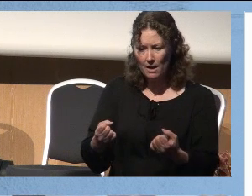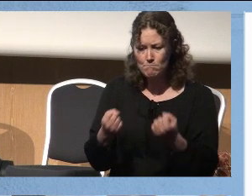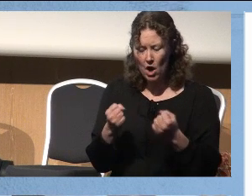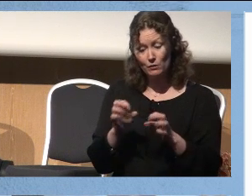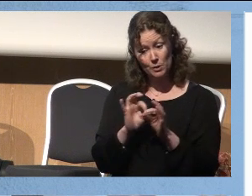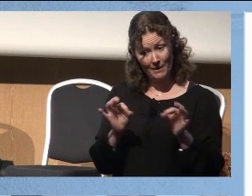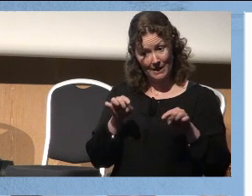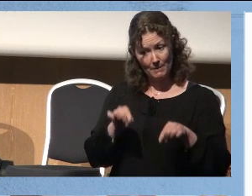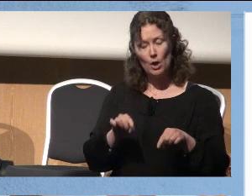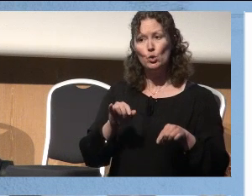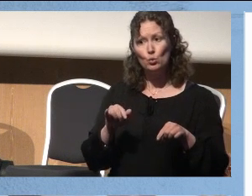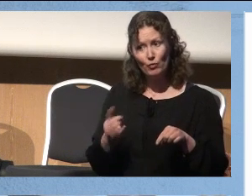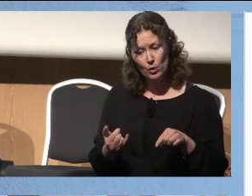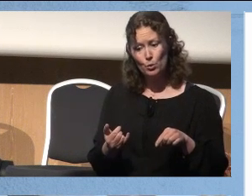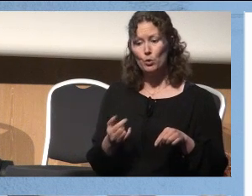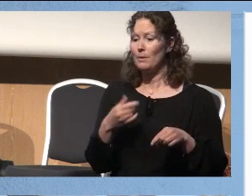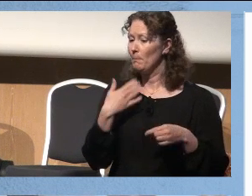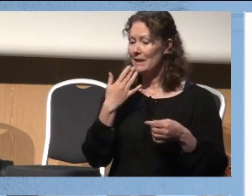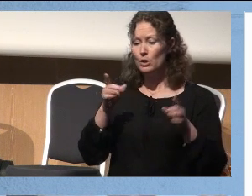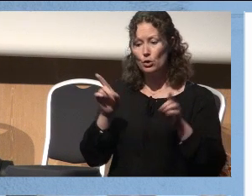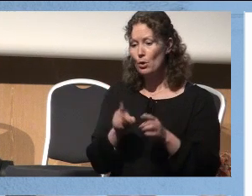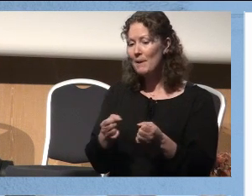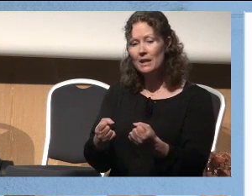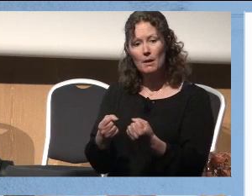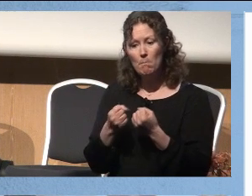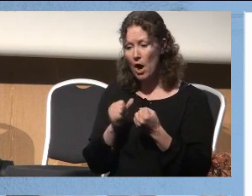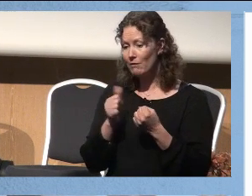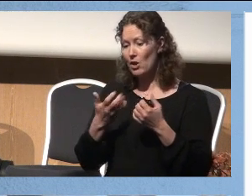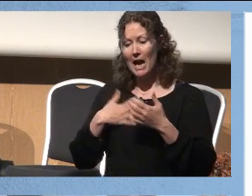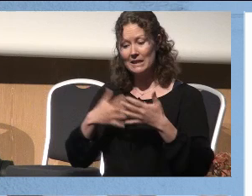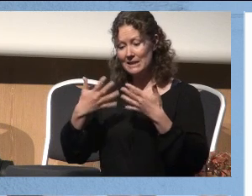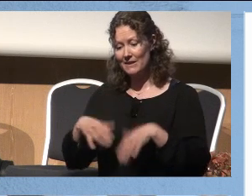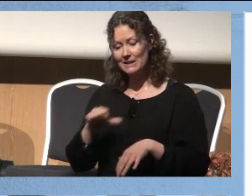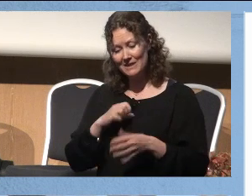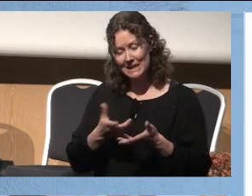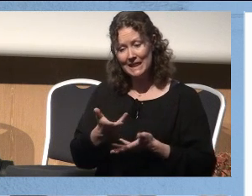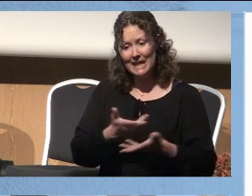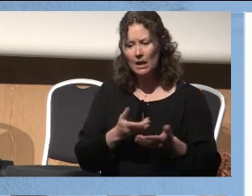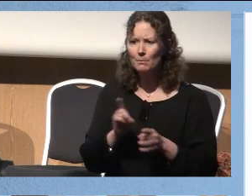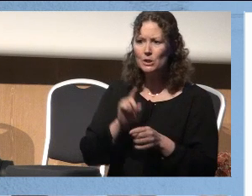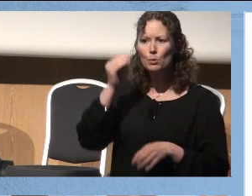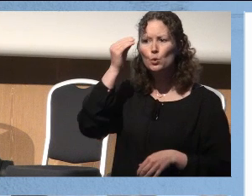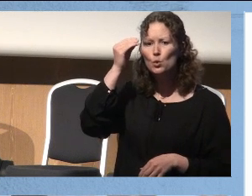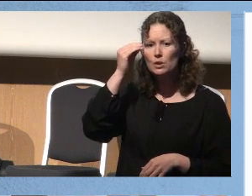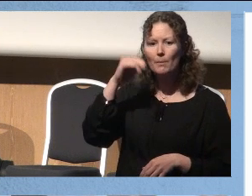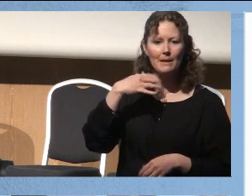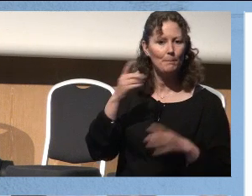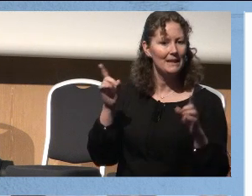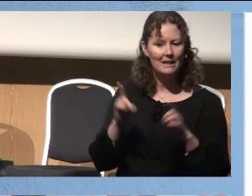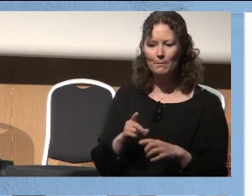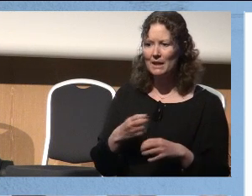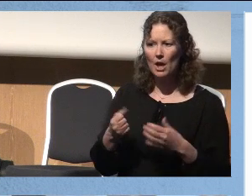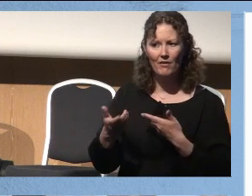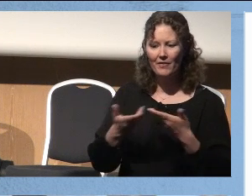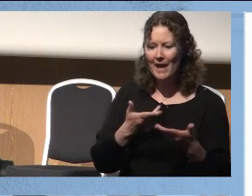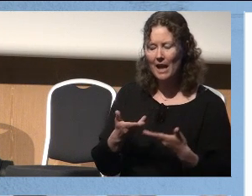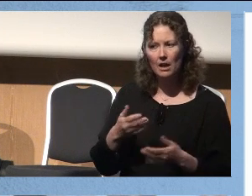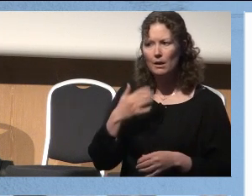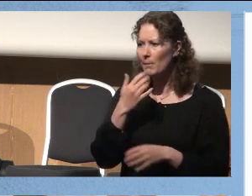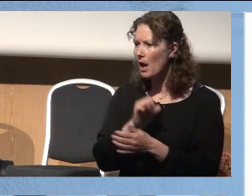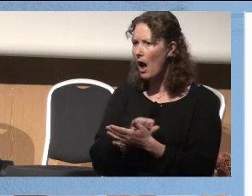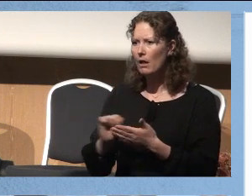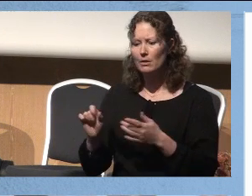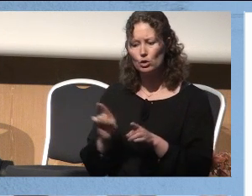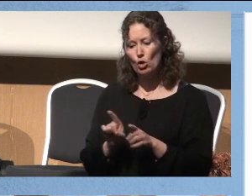fine med det, er at det blir ikke mindre makt for helsevesenet ved å dele. Dette er som kunnskap, den blir ikke mindre av å dele. det blir aldri sånn